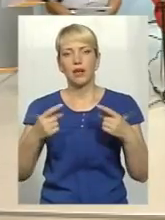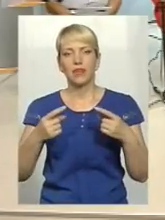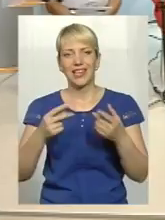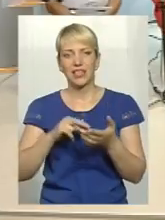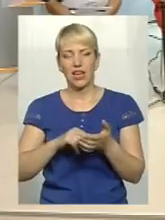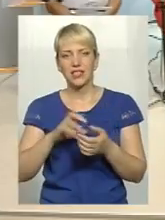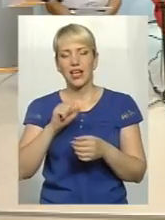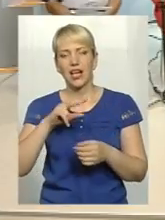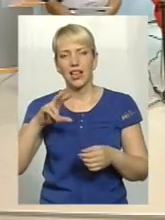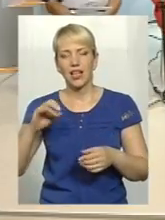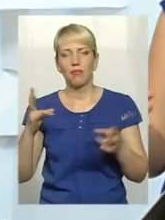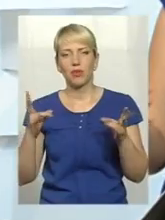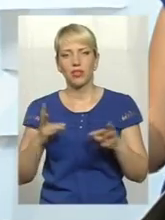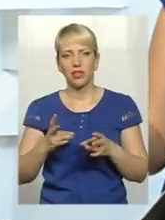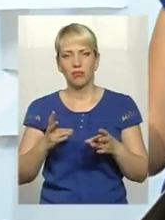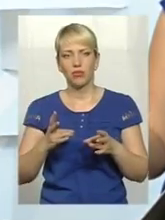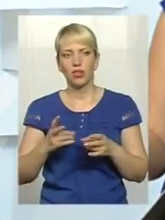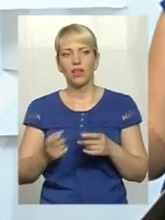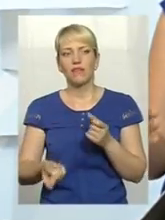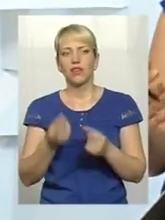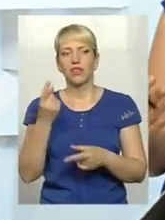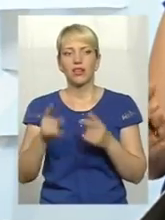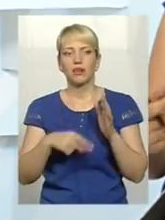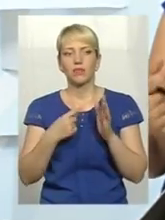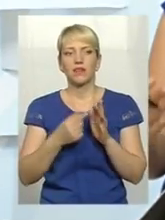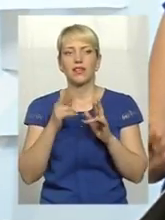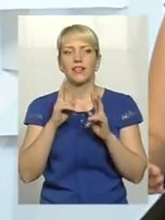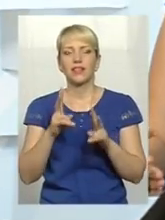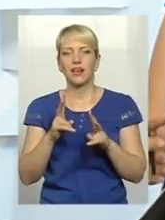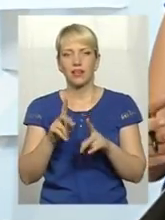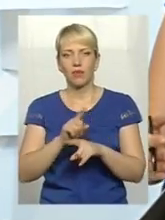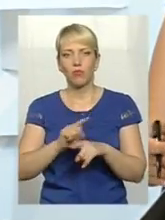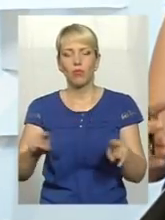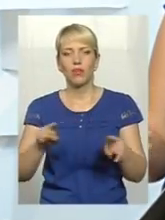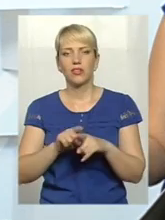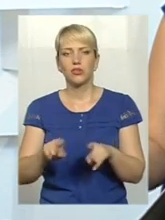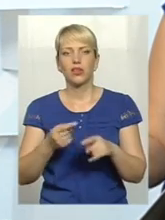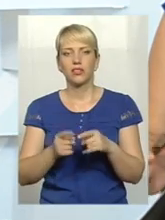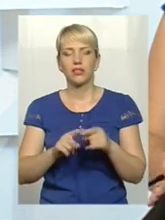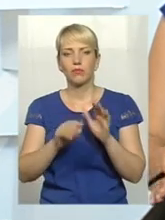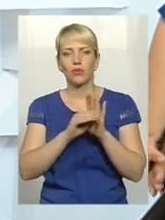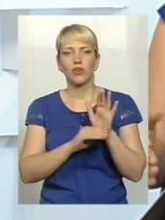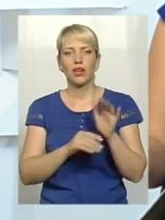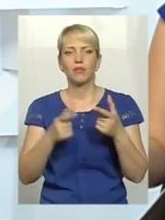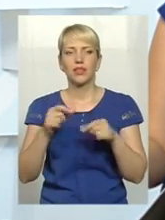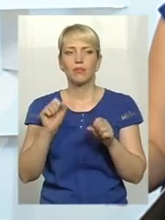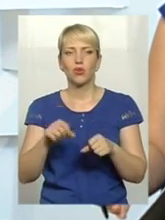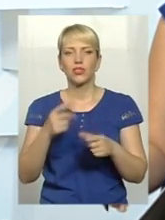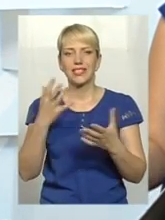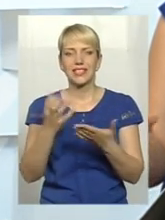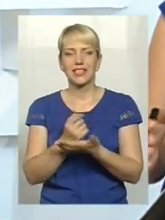але потрібно, виникають питання, як популяризуються ті самі програми, де можна знайти